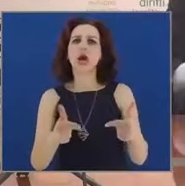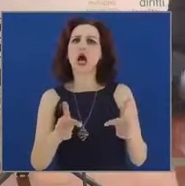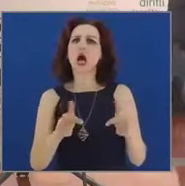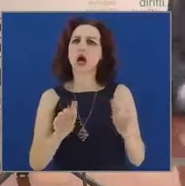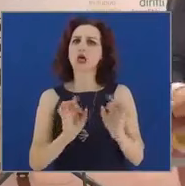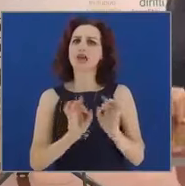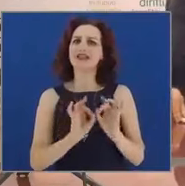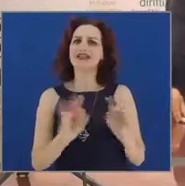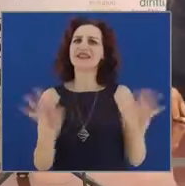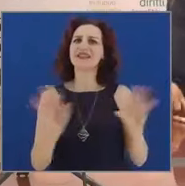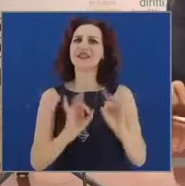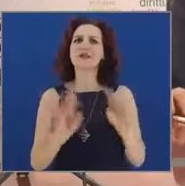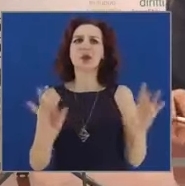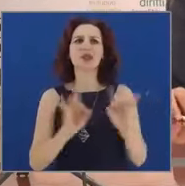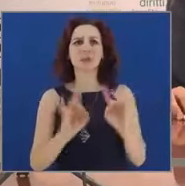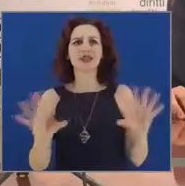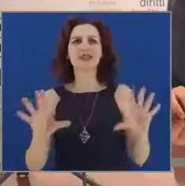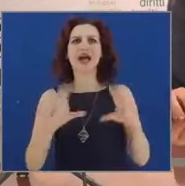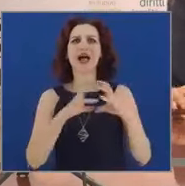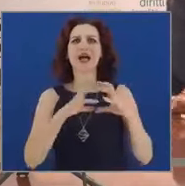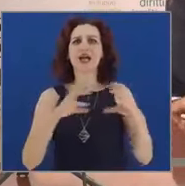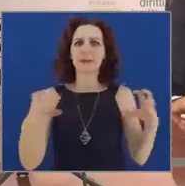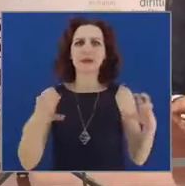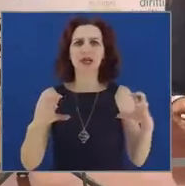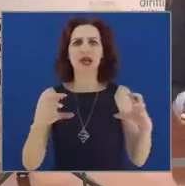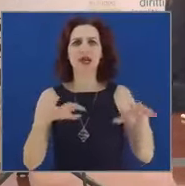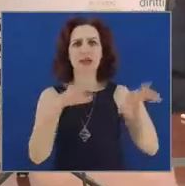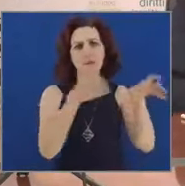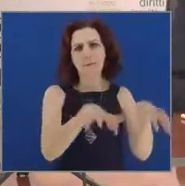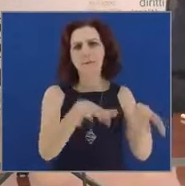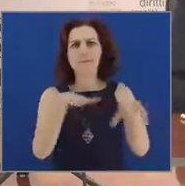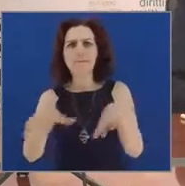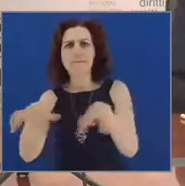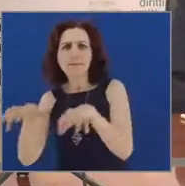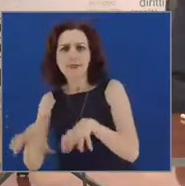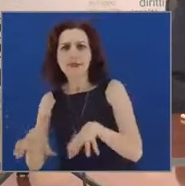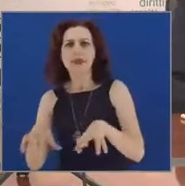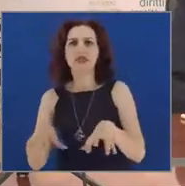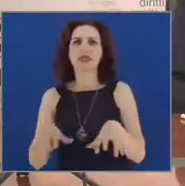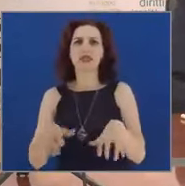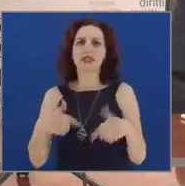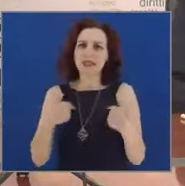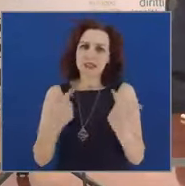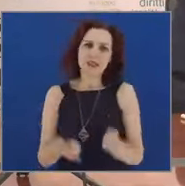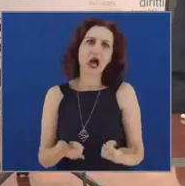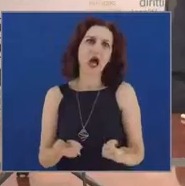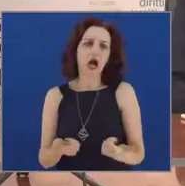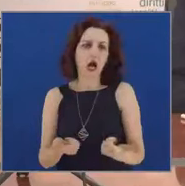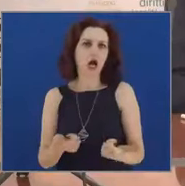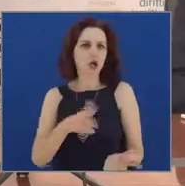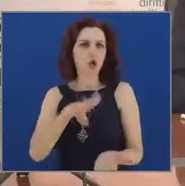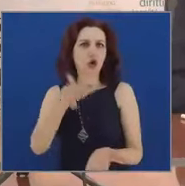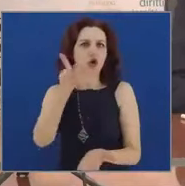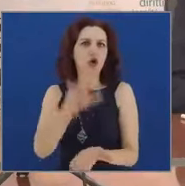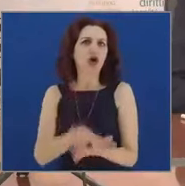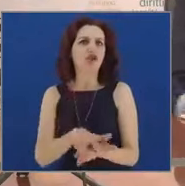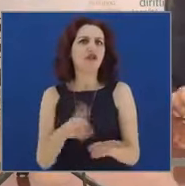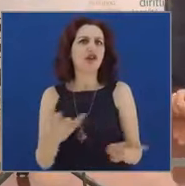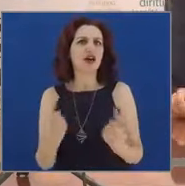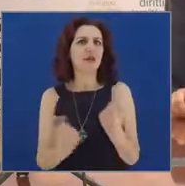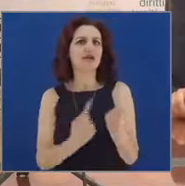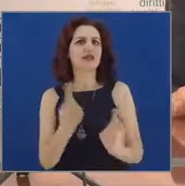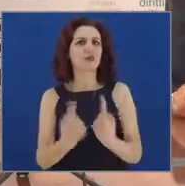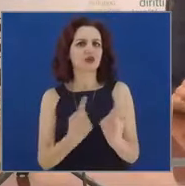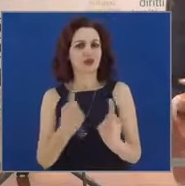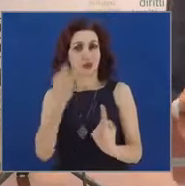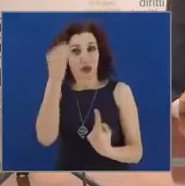di imprese, di insediamento che fa sì che ci confermino queste situazioni nelle nostre opinioni,